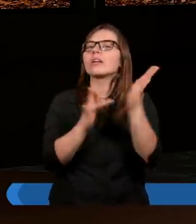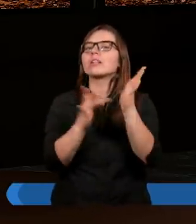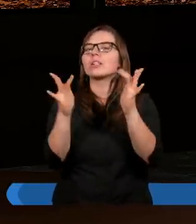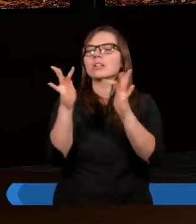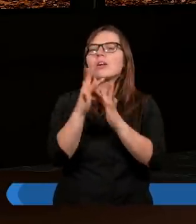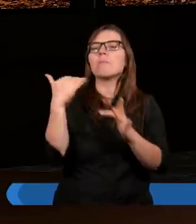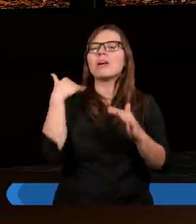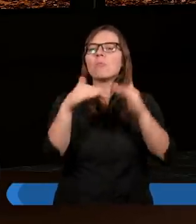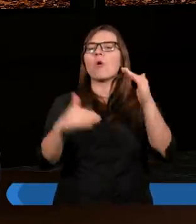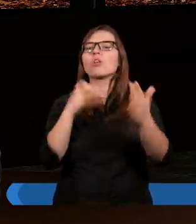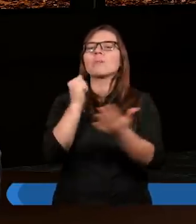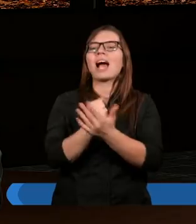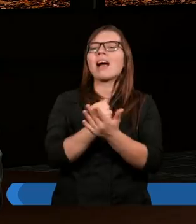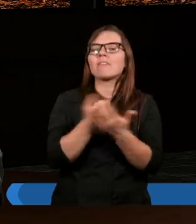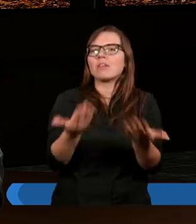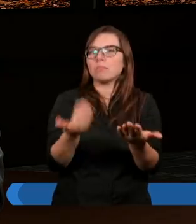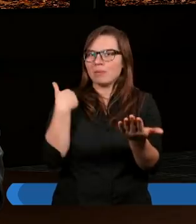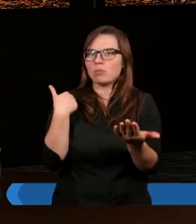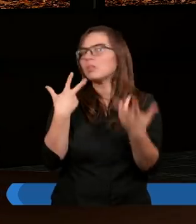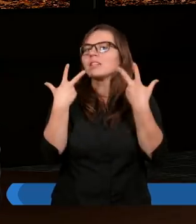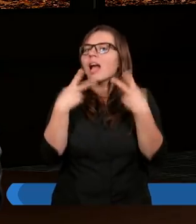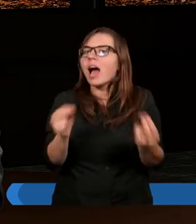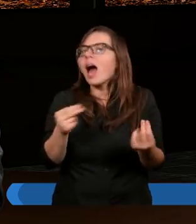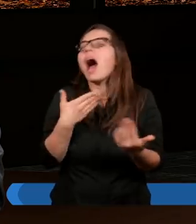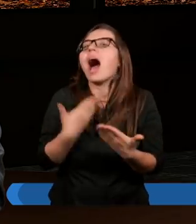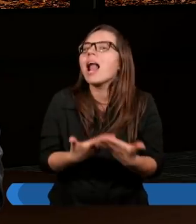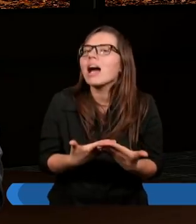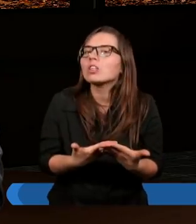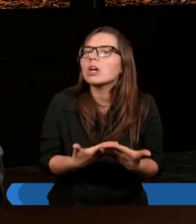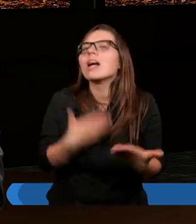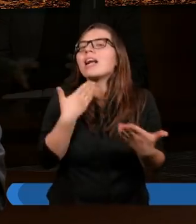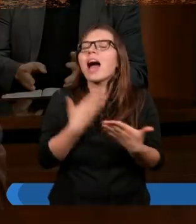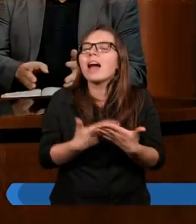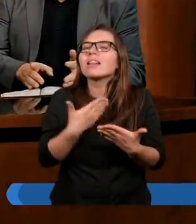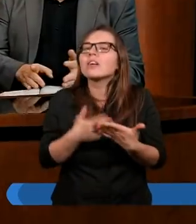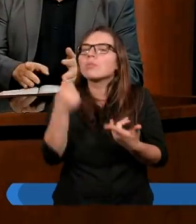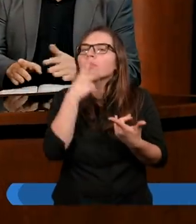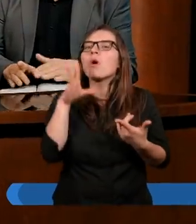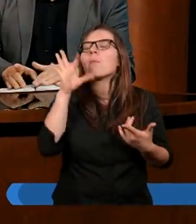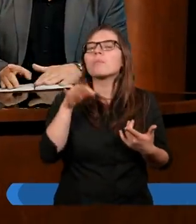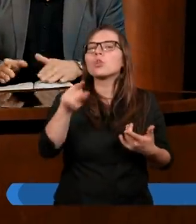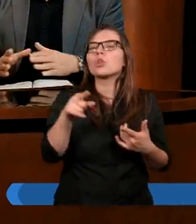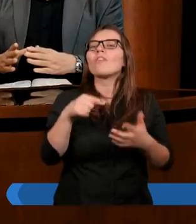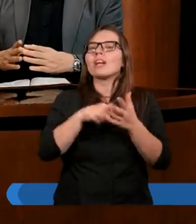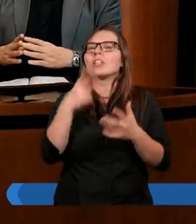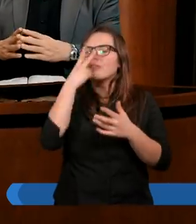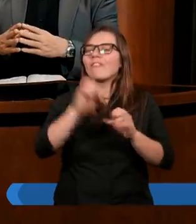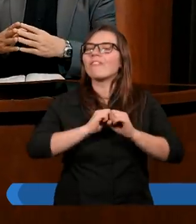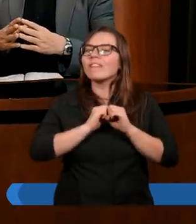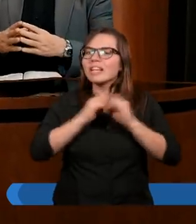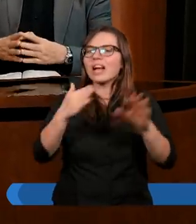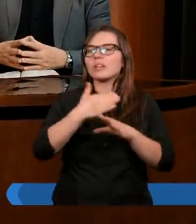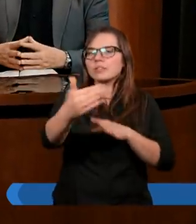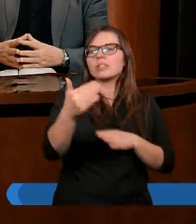był pod prawem? Nie. Dlaczego? I teraz to jest ta myśl twoja, która powinna to właśnie wyjaśnić.